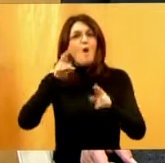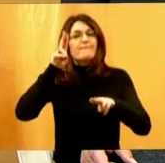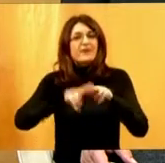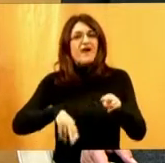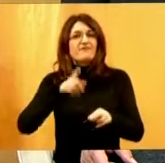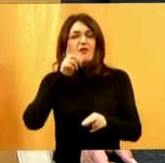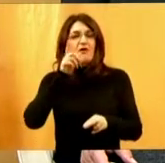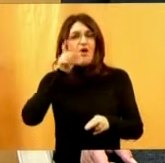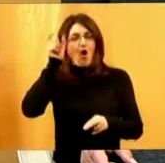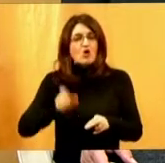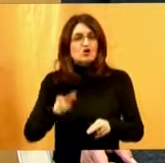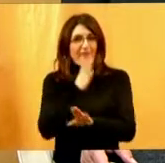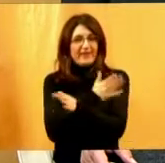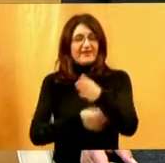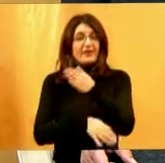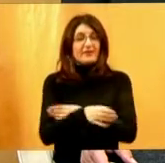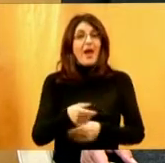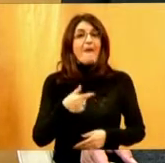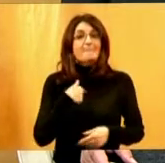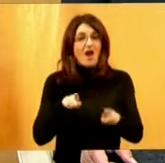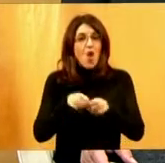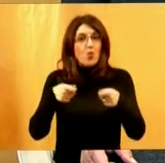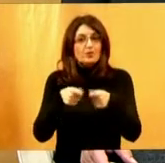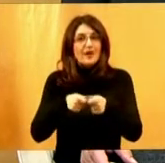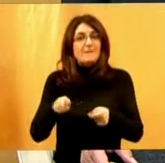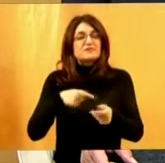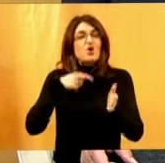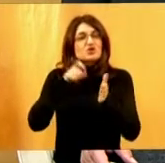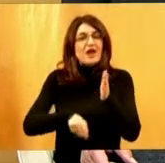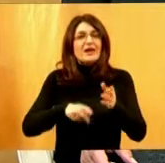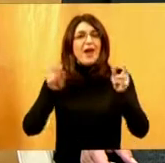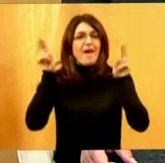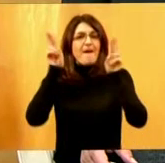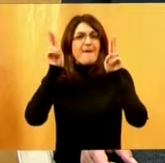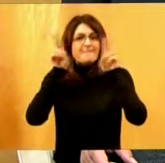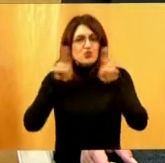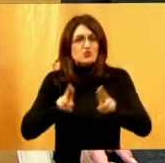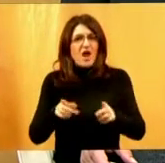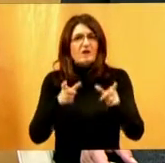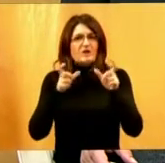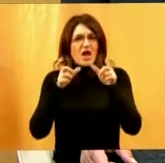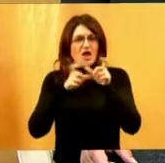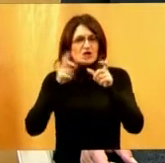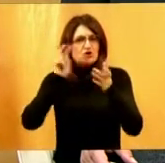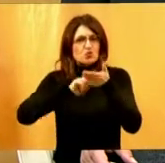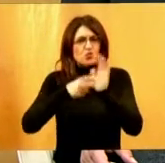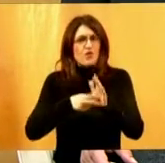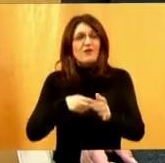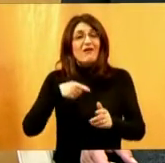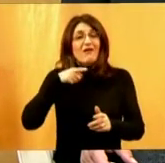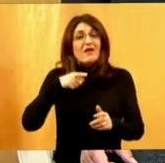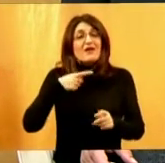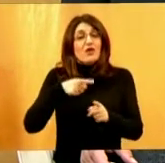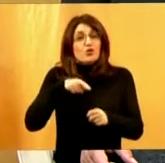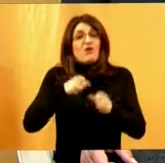I mi smo kao udruga članica međunarodnih strukovnih asocijacija, što je iznimno važno